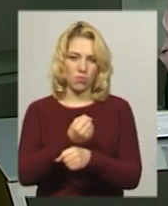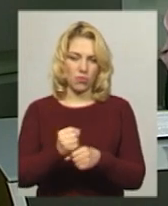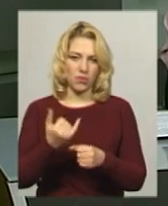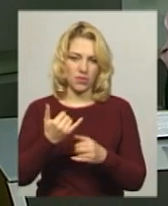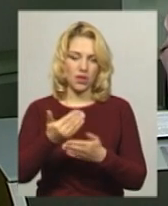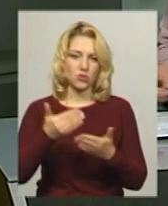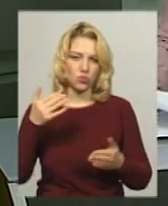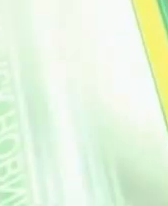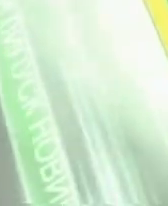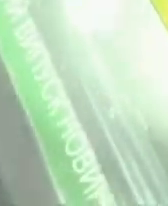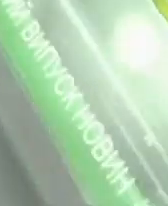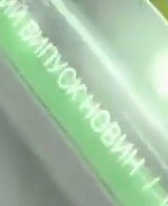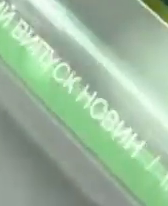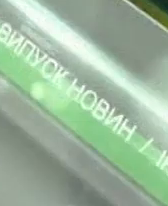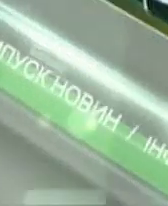досудове розслідування.